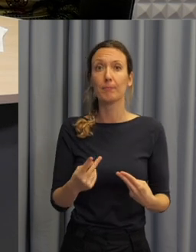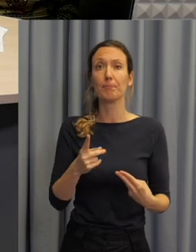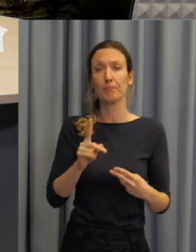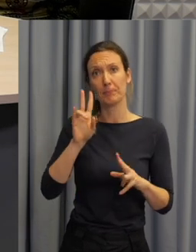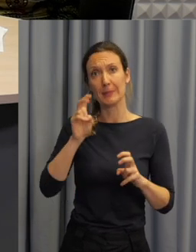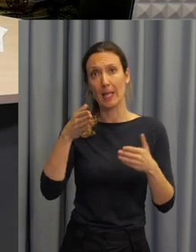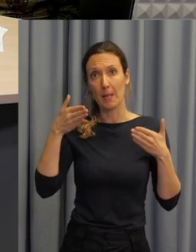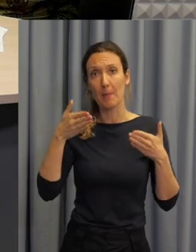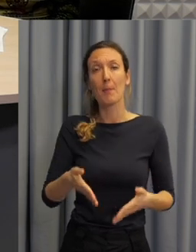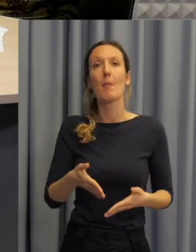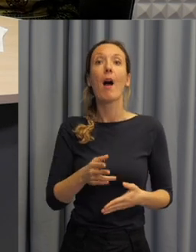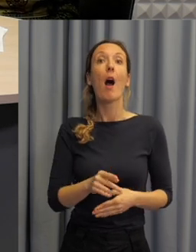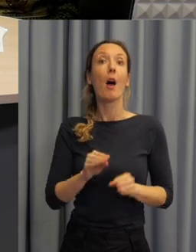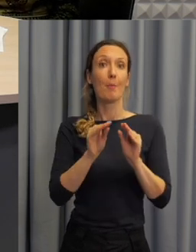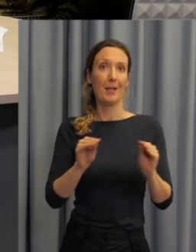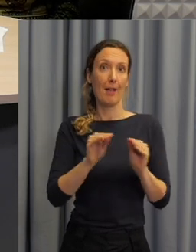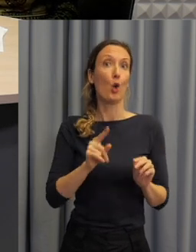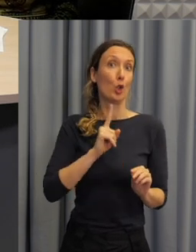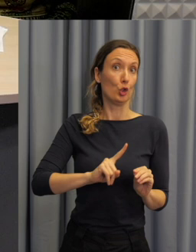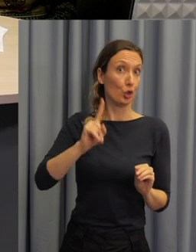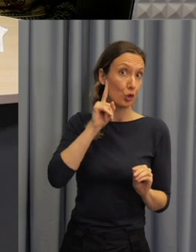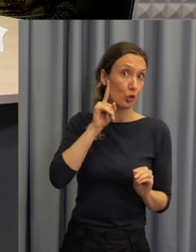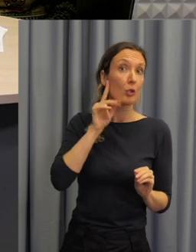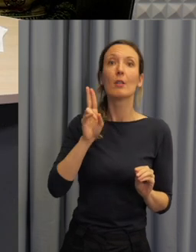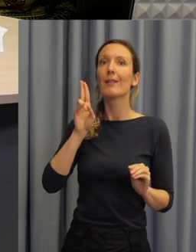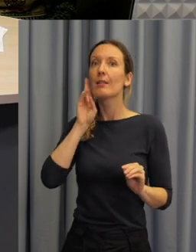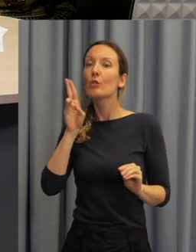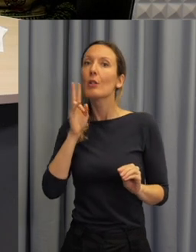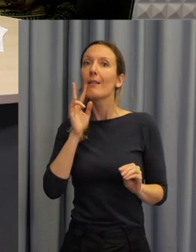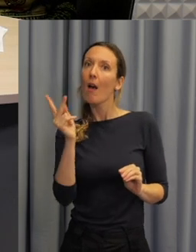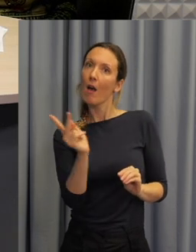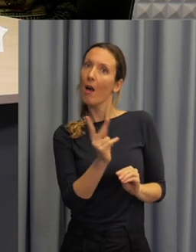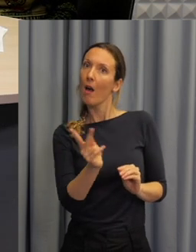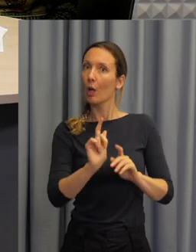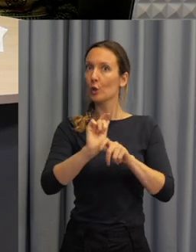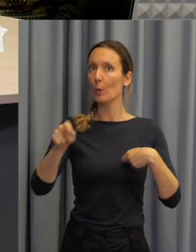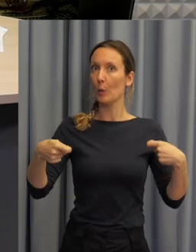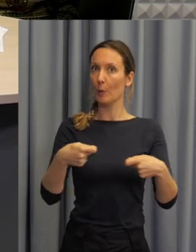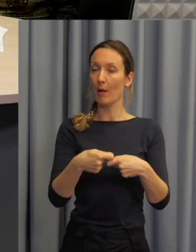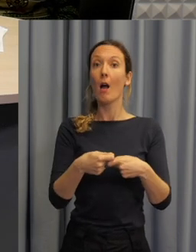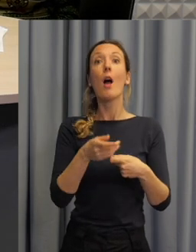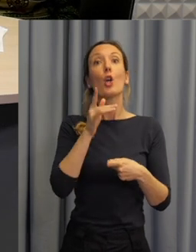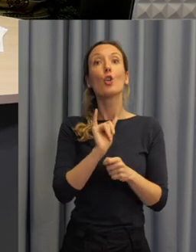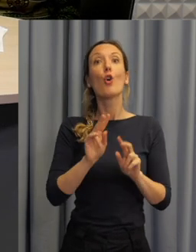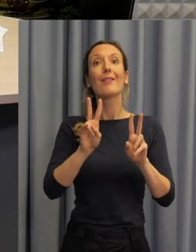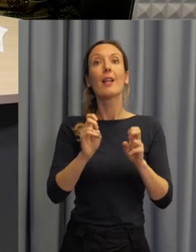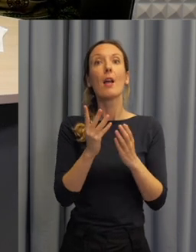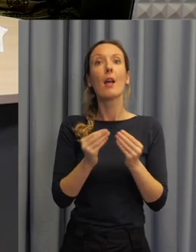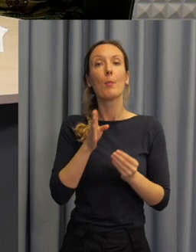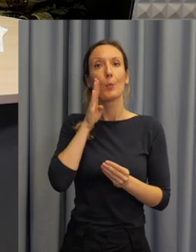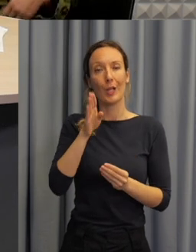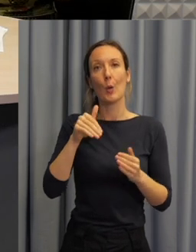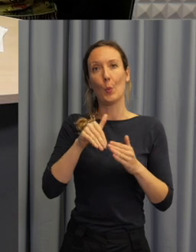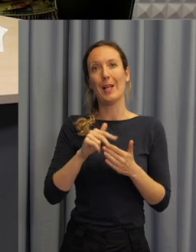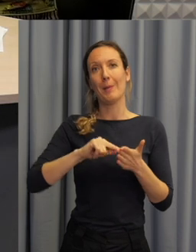My se v programu posouváme dál, dostáváme se k bodu programu, který se věnuje spolupráci slyšícího a neslyšícího